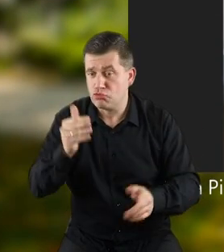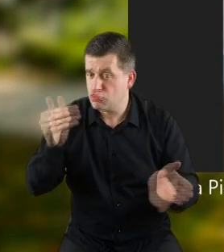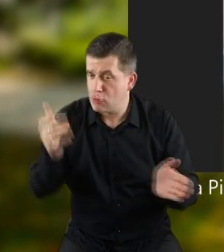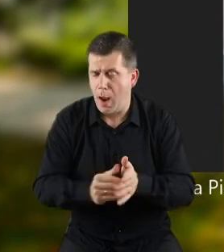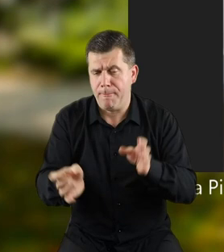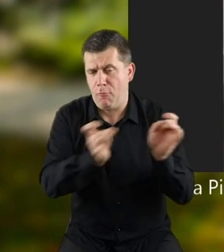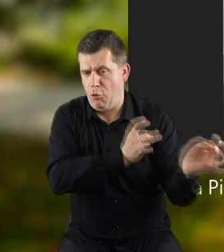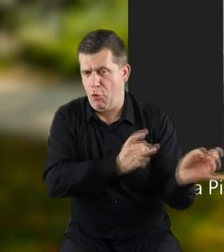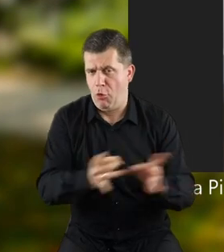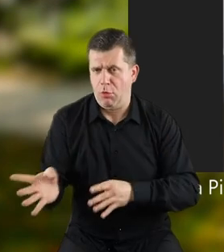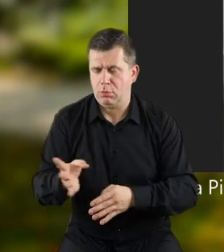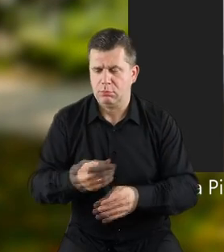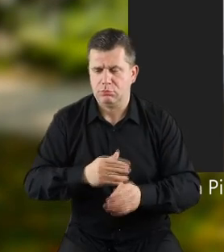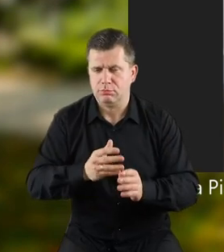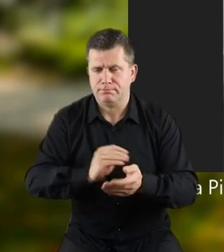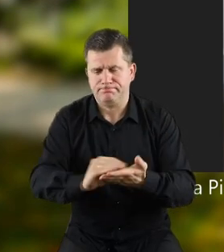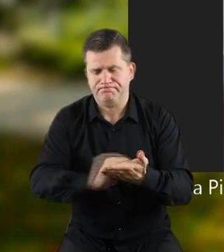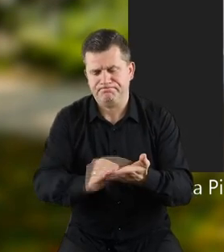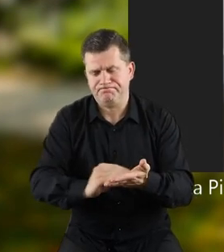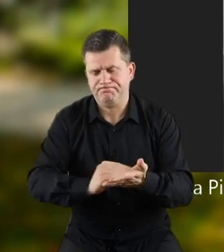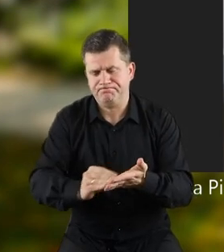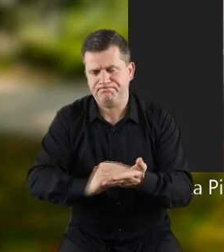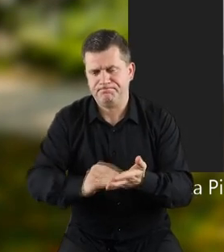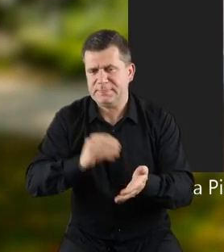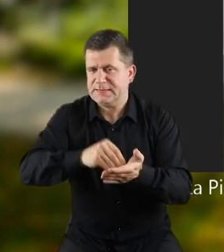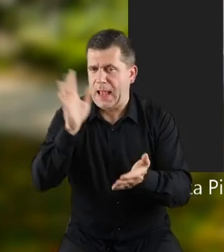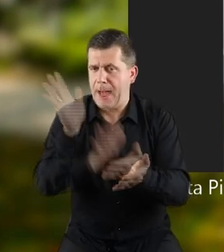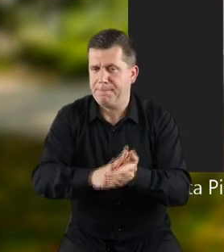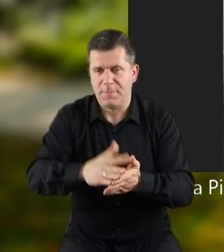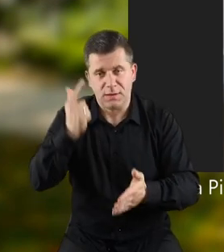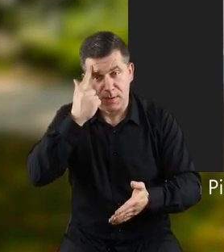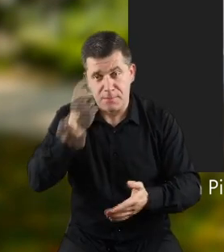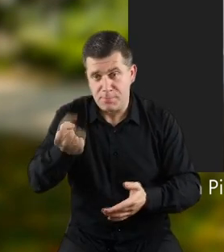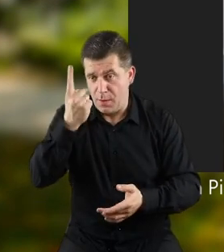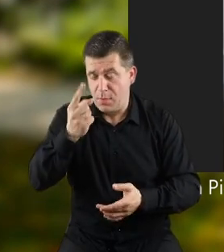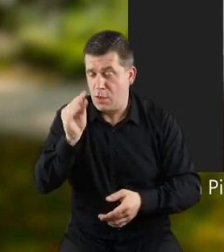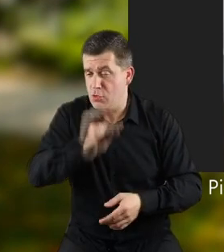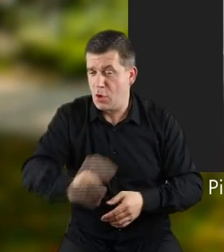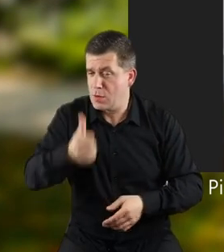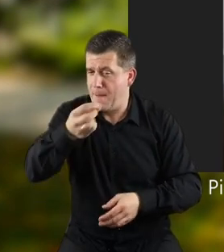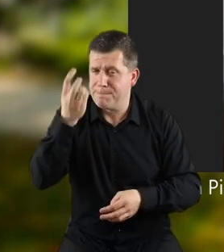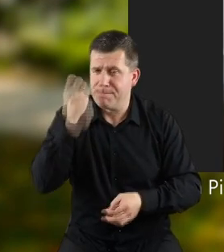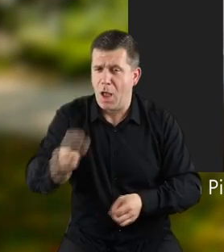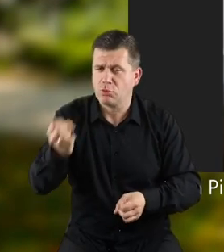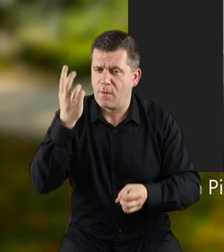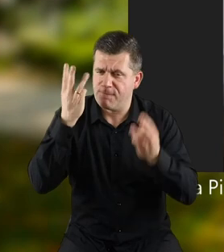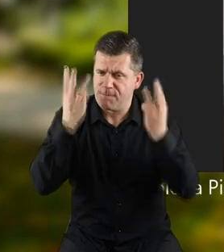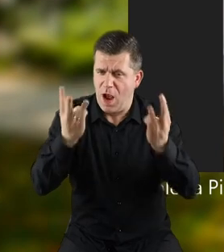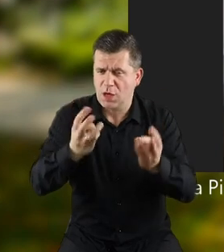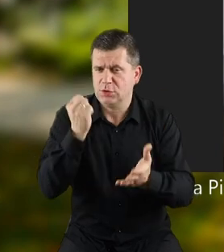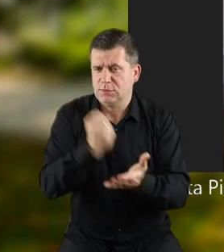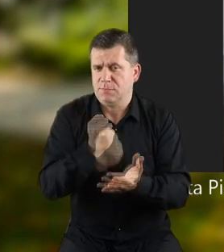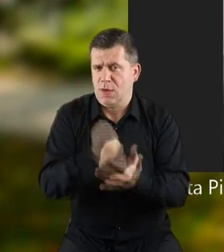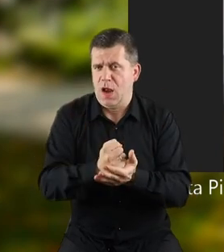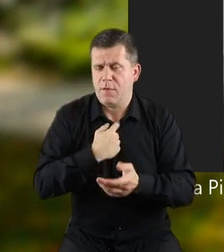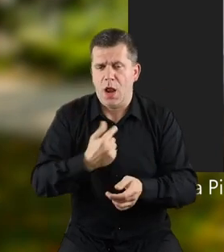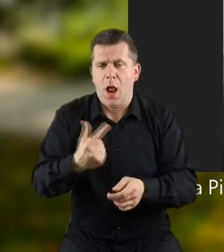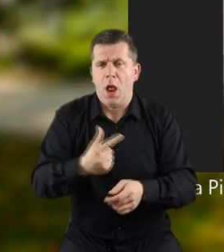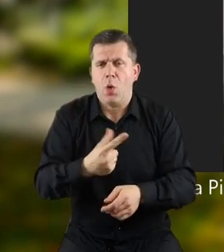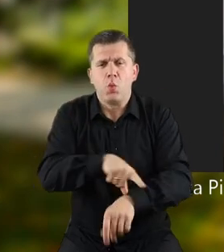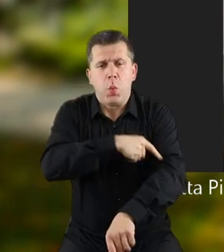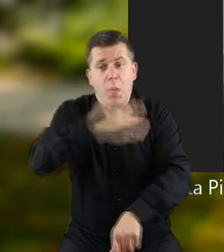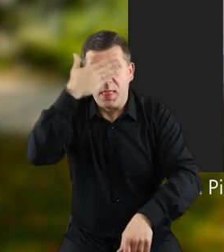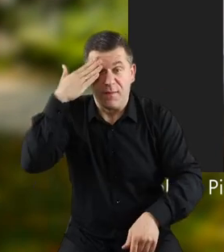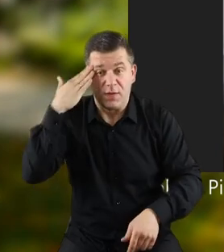wolno. Trzeba od razu wziąć się zapisanie, zapisać ten pomysł i jeszcze jedna bardzo ważna sprawa, o której ja